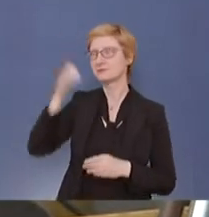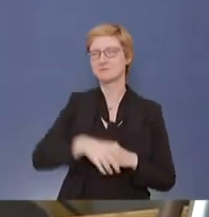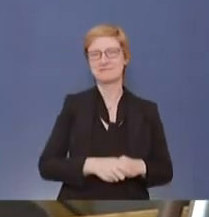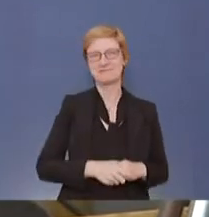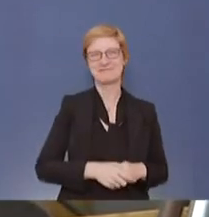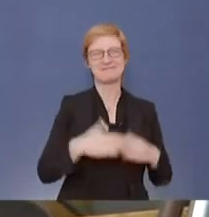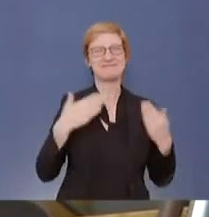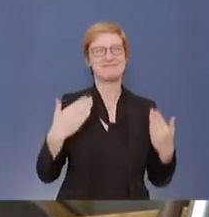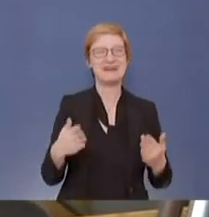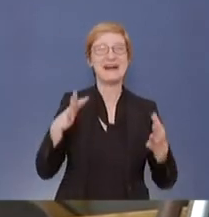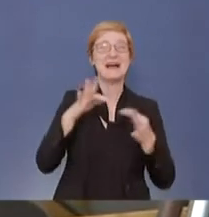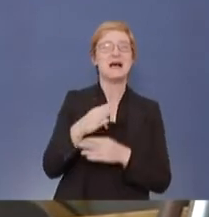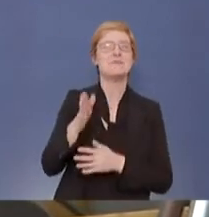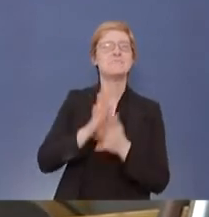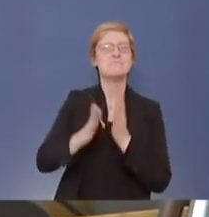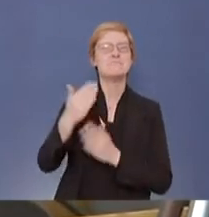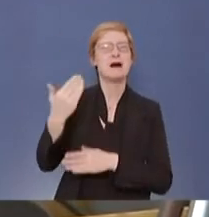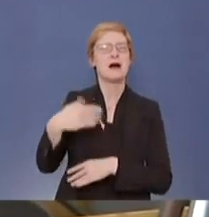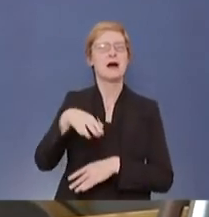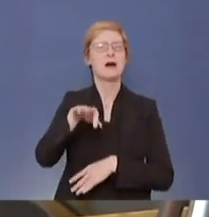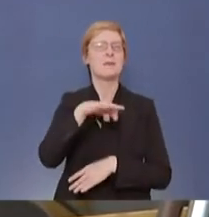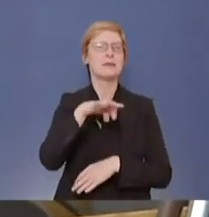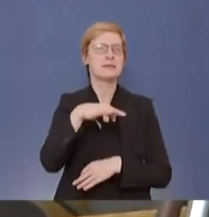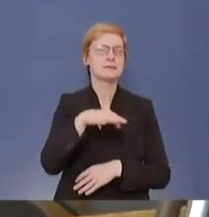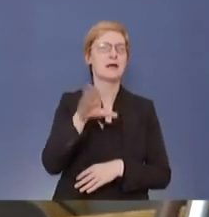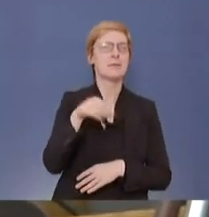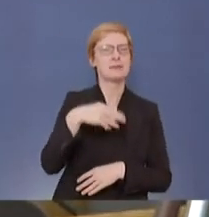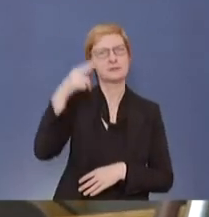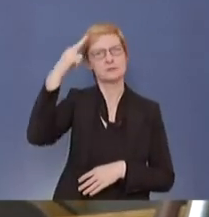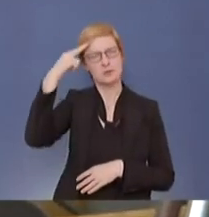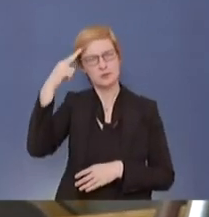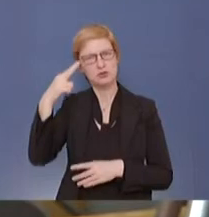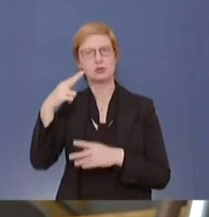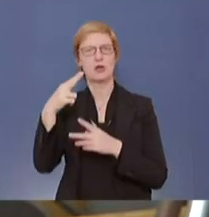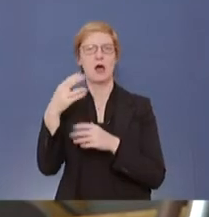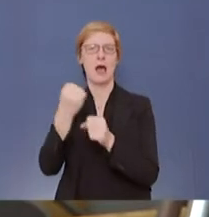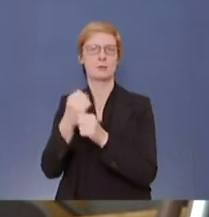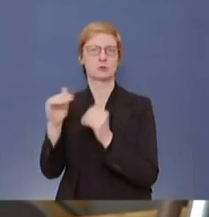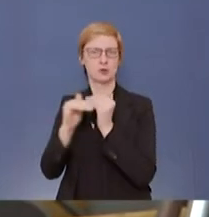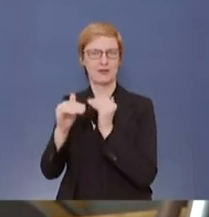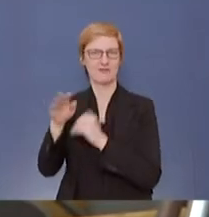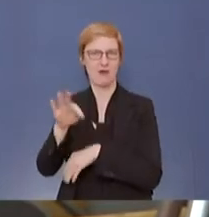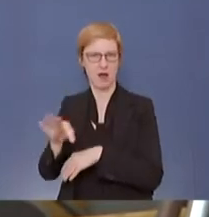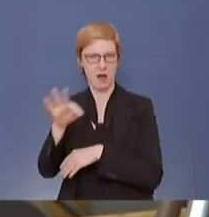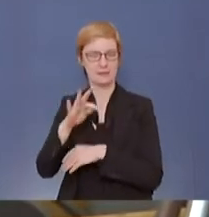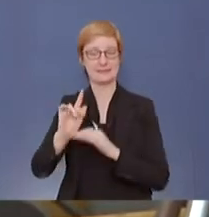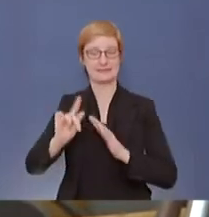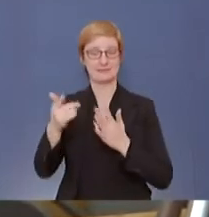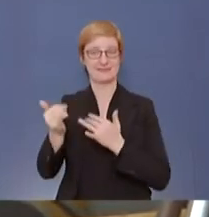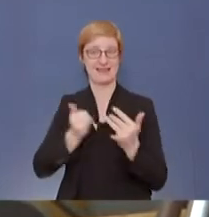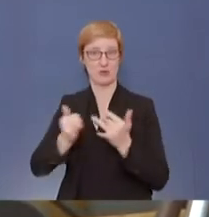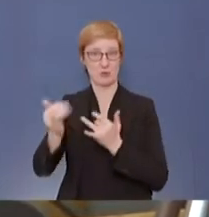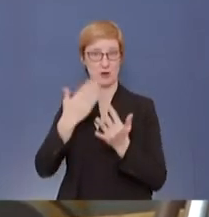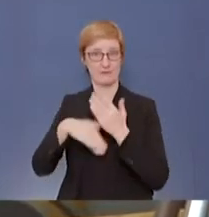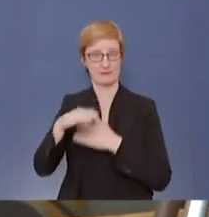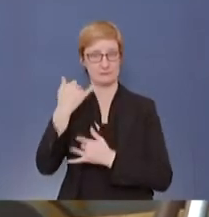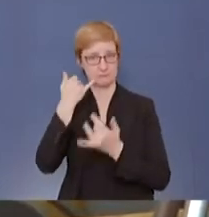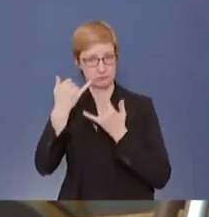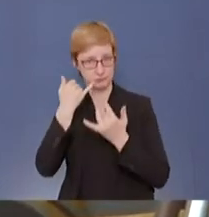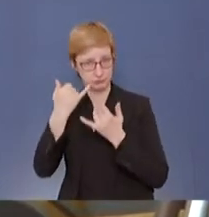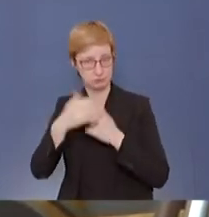der Minister mit dem saudischen Amtskollegen Fahan am 7. Januar telefoniert hat, unter anderem